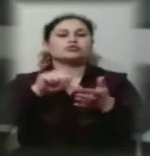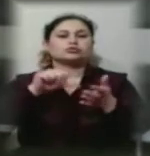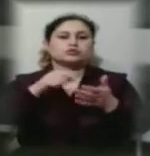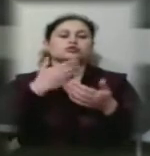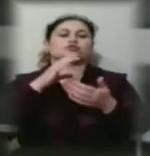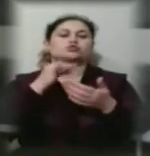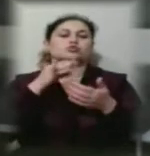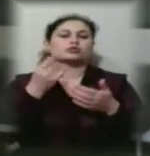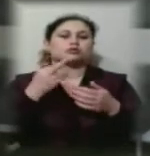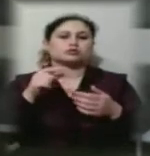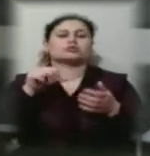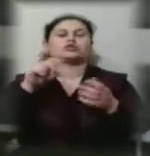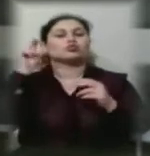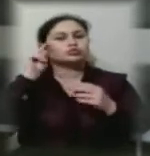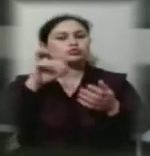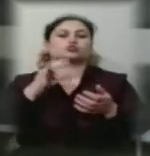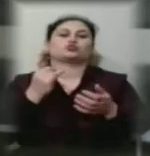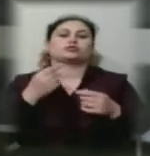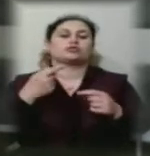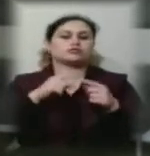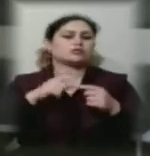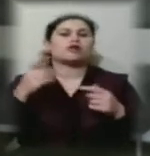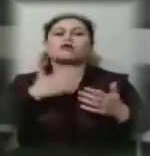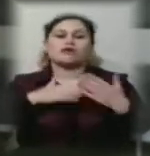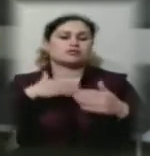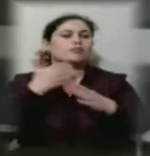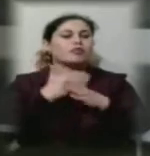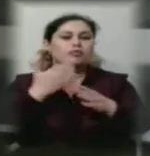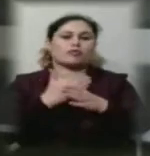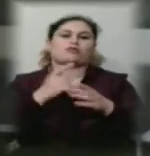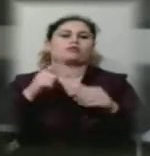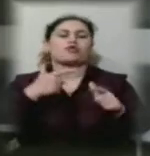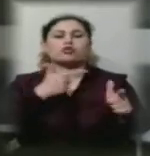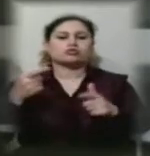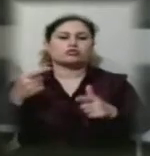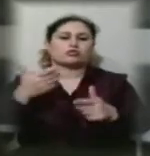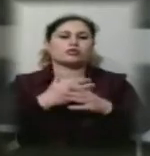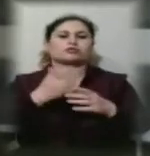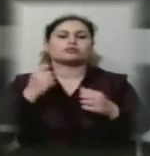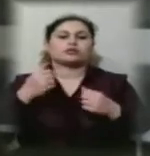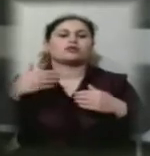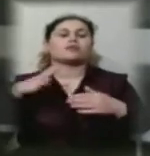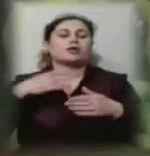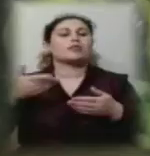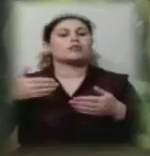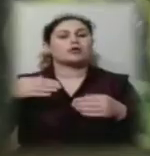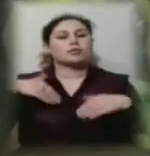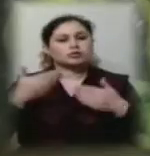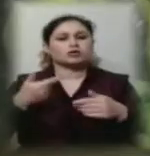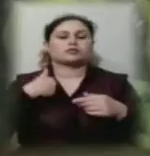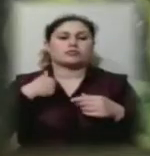учні студії відгукнулися з великою радістю, готовністю. Нам запропоновано було саме тема осінь,